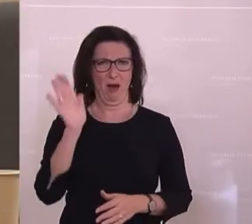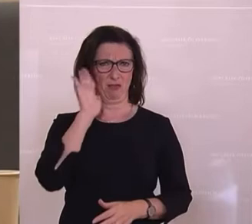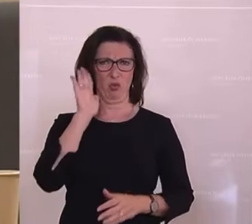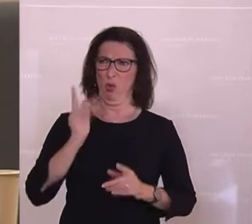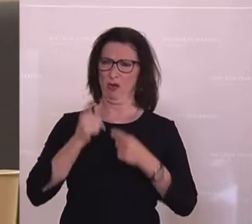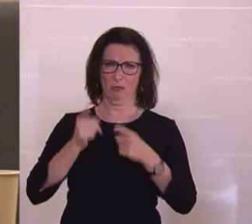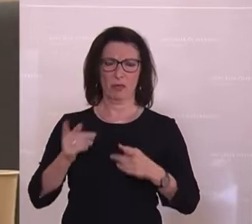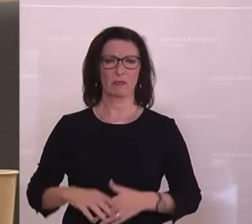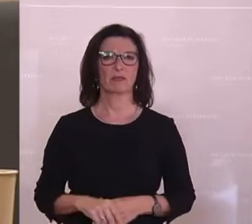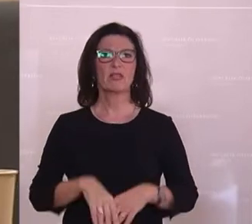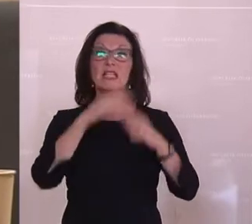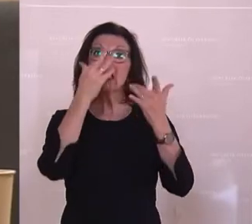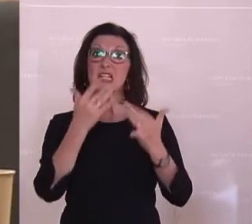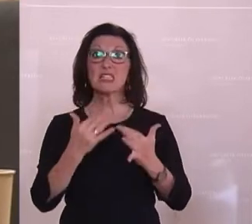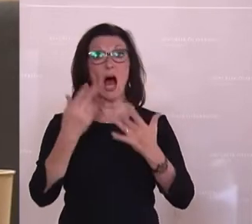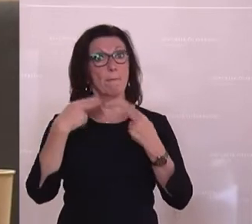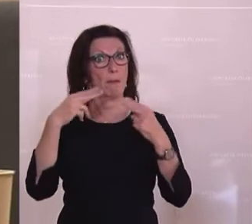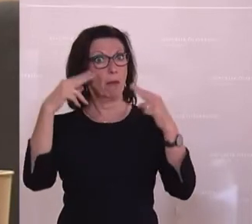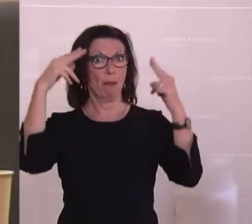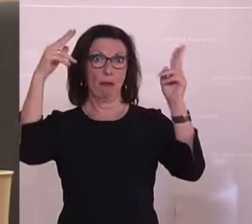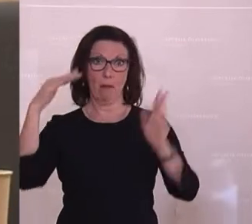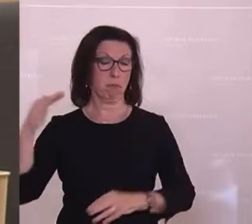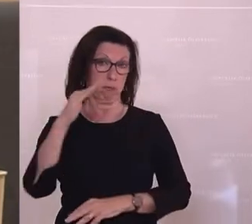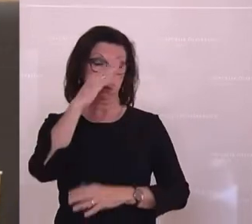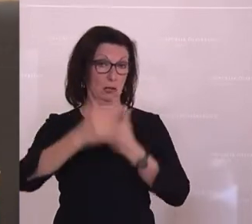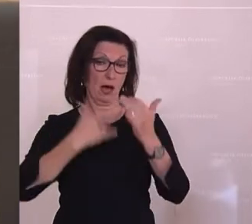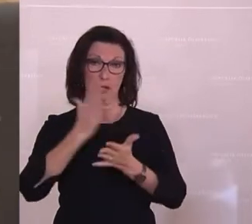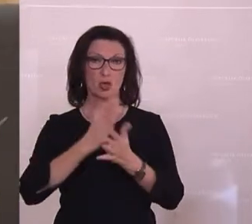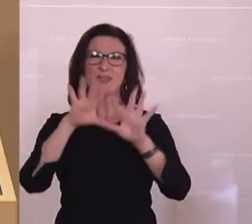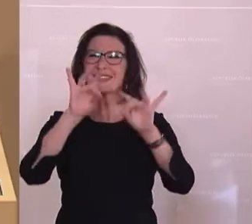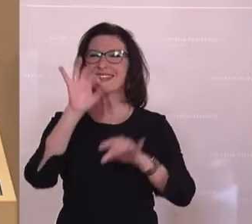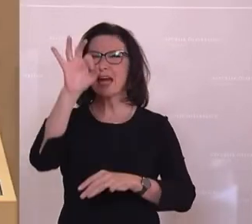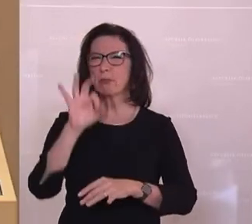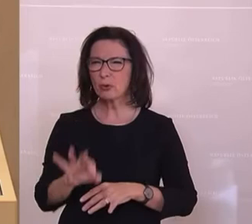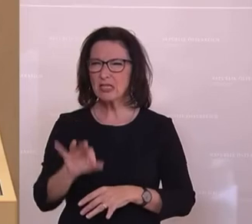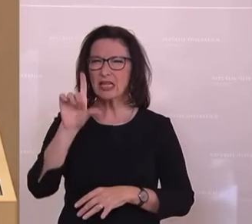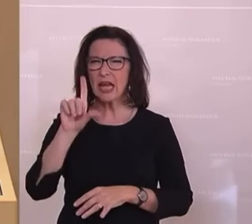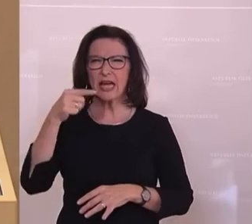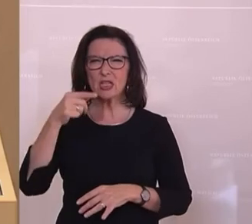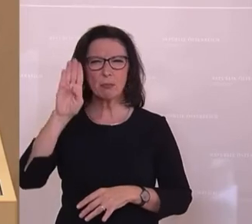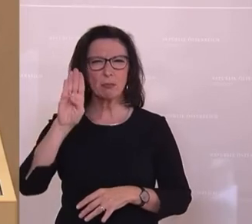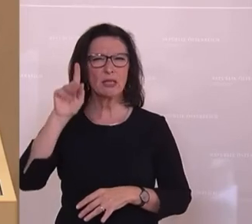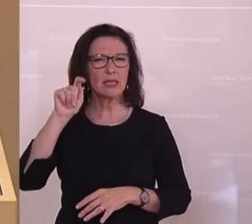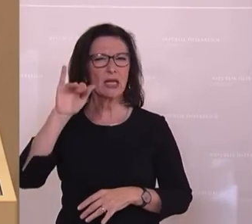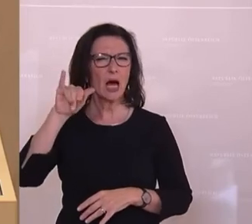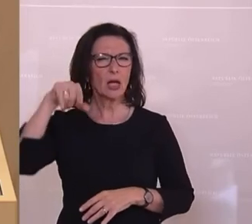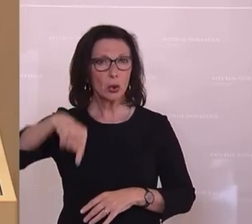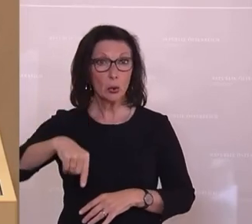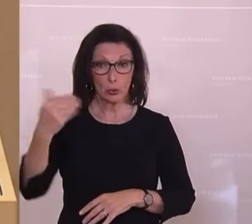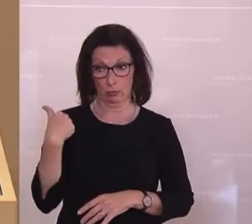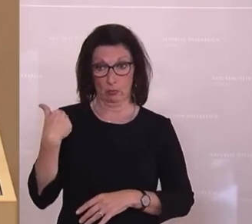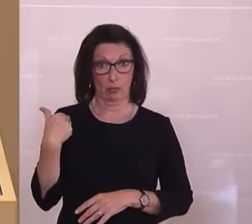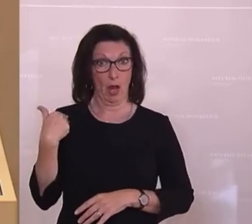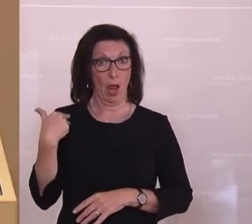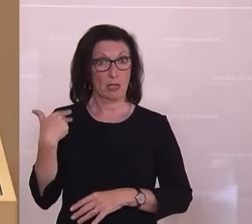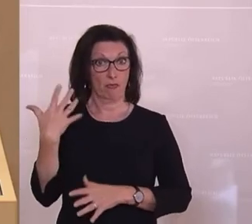Also die Zahlen steigen seit Jahren. Zehn Prozent der Mitglieder der LGBTIQ-Community haben in den letzten fünf Jahren einen